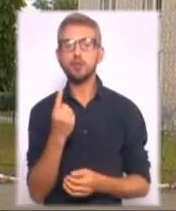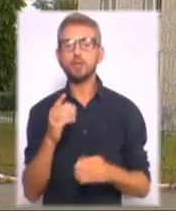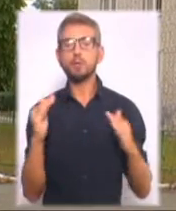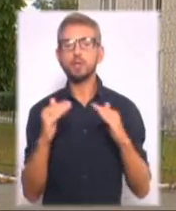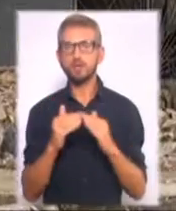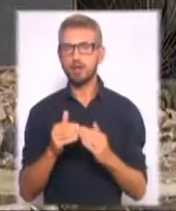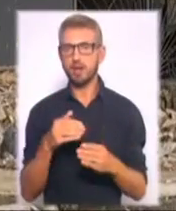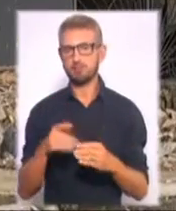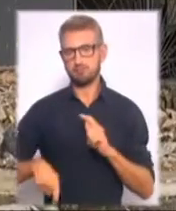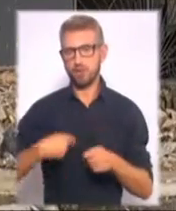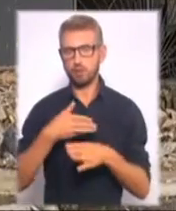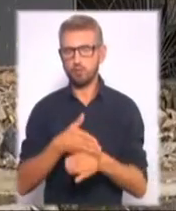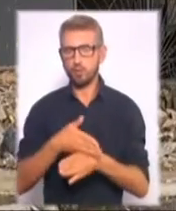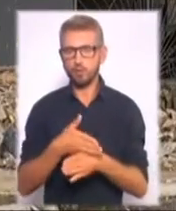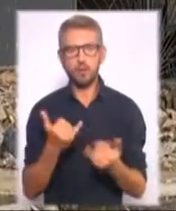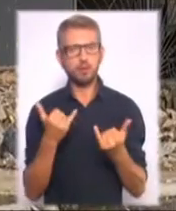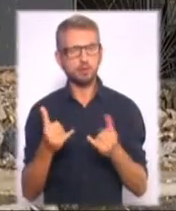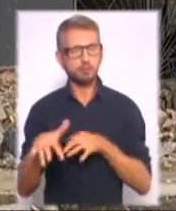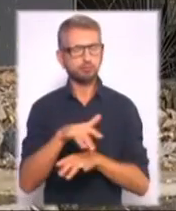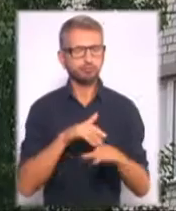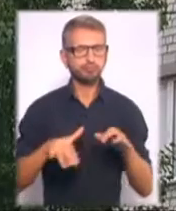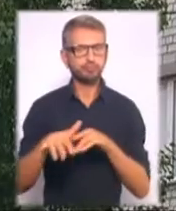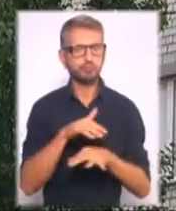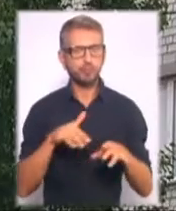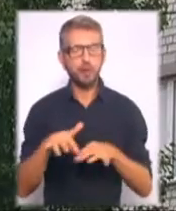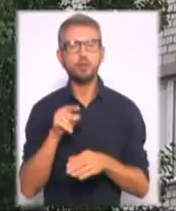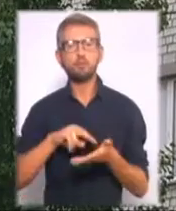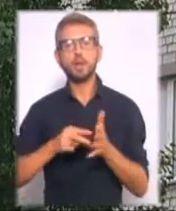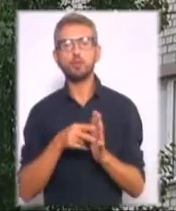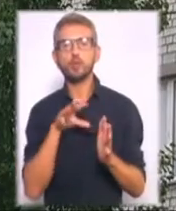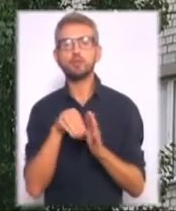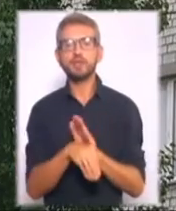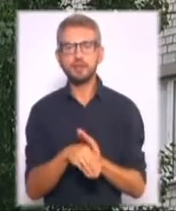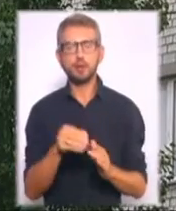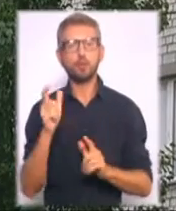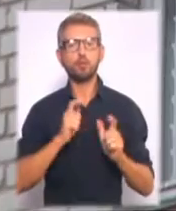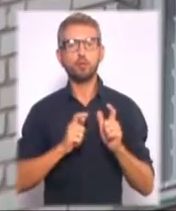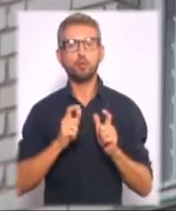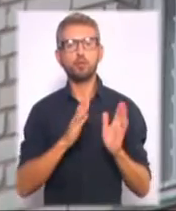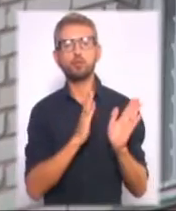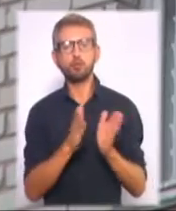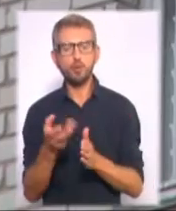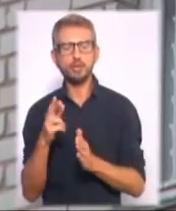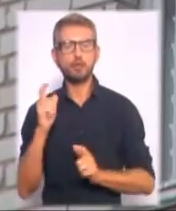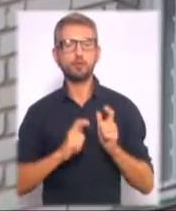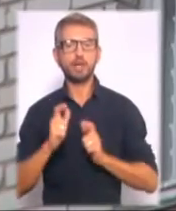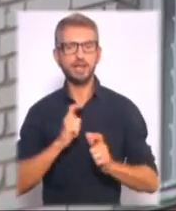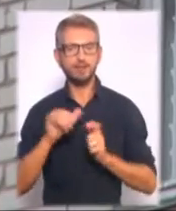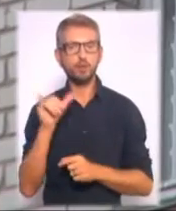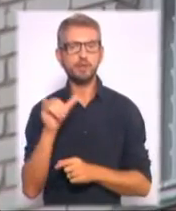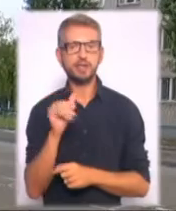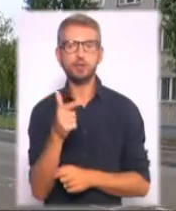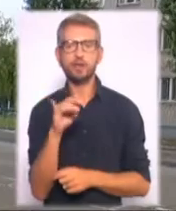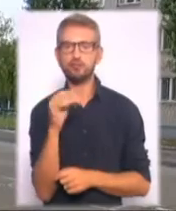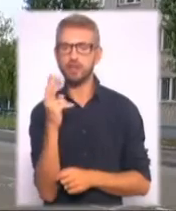теж марно простоювала, нині як у Мурашнику. На вулиці Старосільській планують розмістити гуртожиток для студентів університету імені Бориса Грінченка. Лишилося тільки